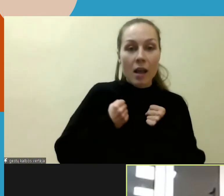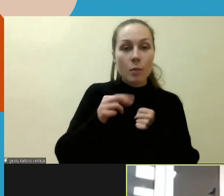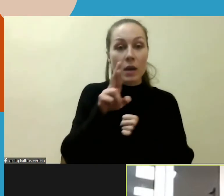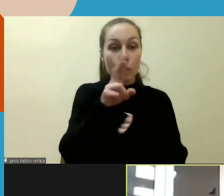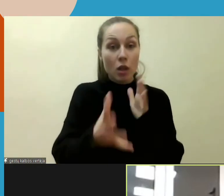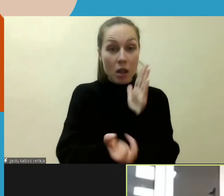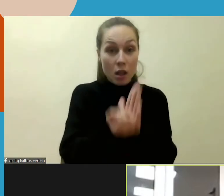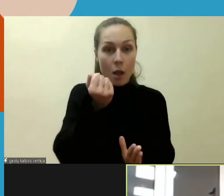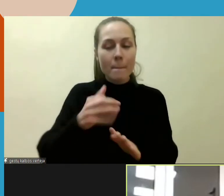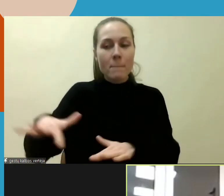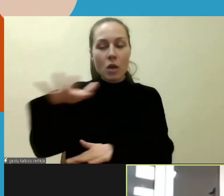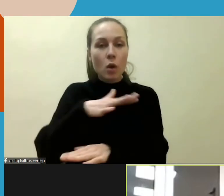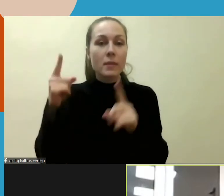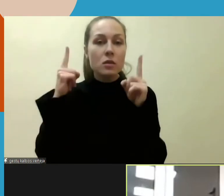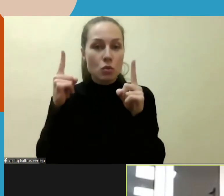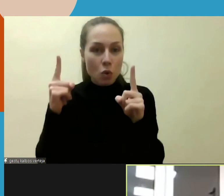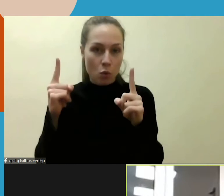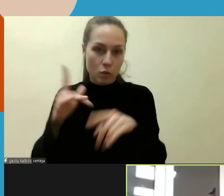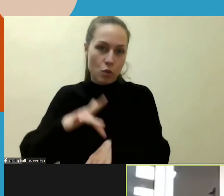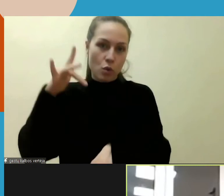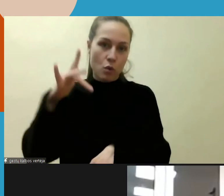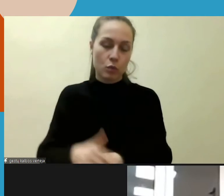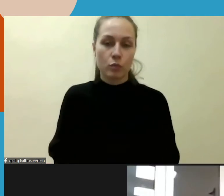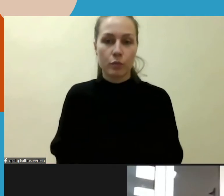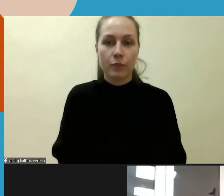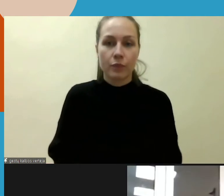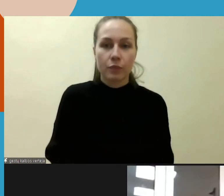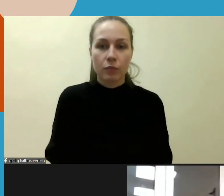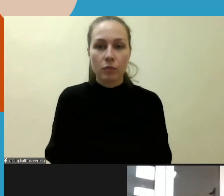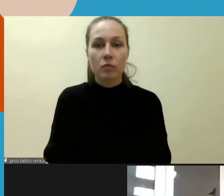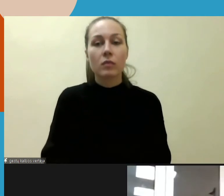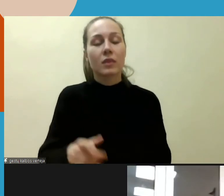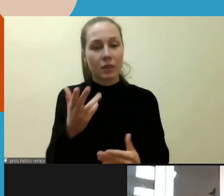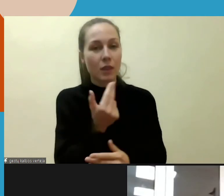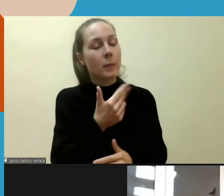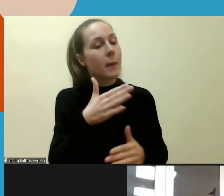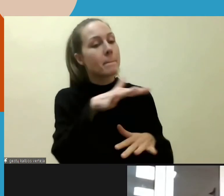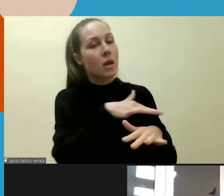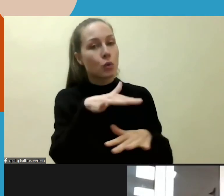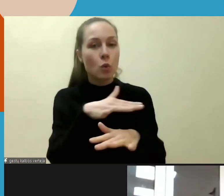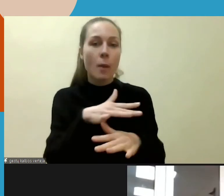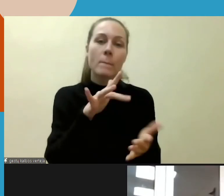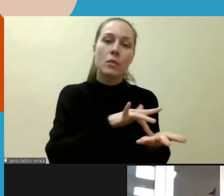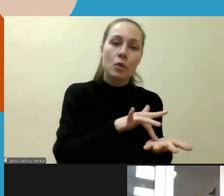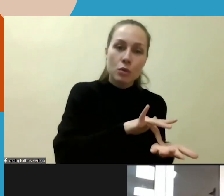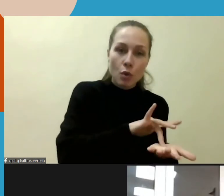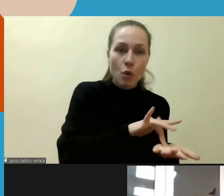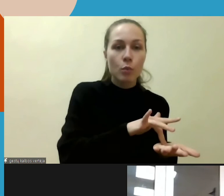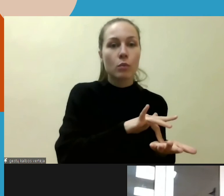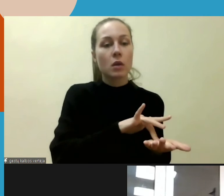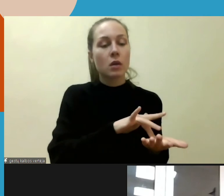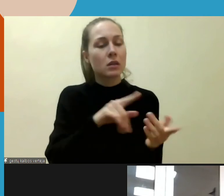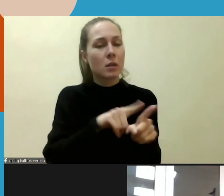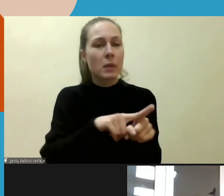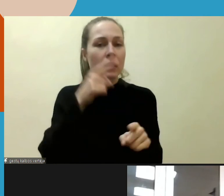jaustųsi saugiai ir mumis pasitikėtų. Na, iš tiesų, kaip kurios bendruomenės, romų ir kitos,